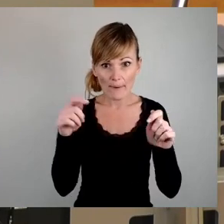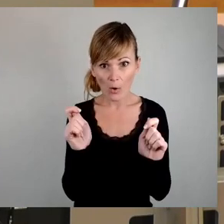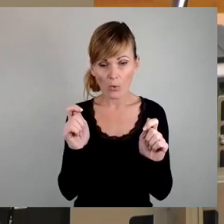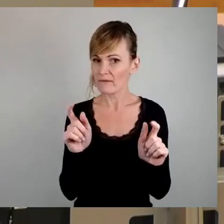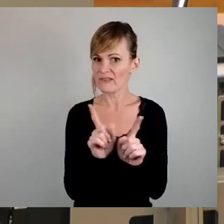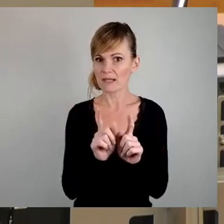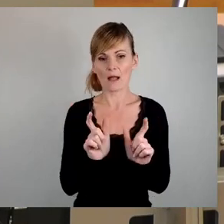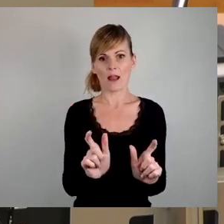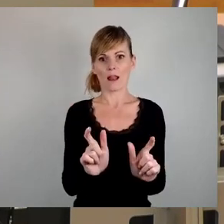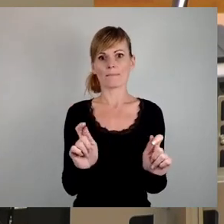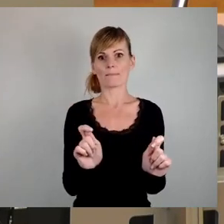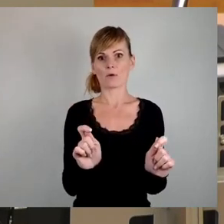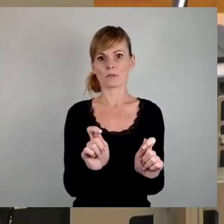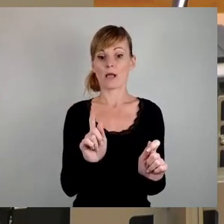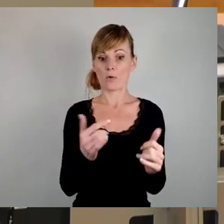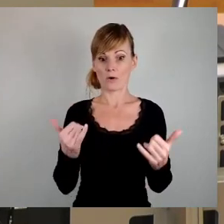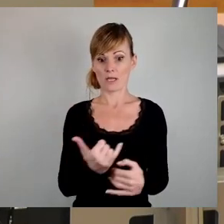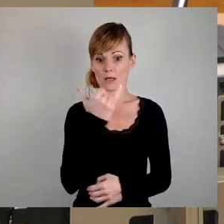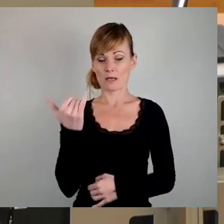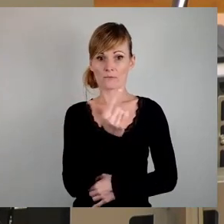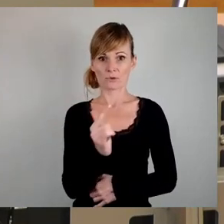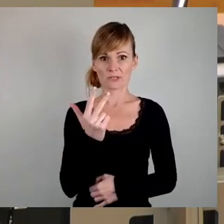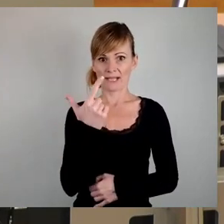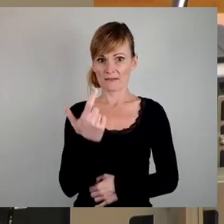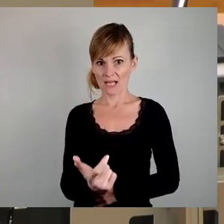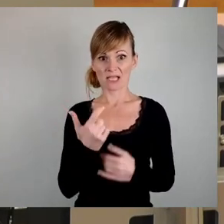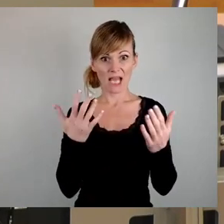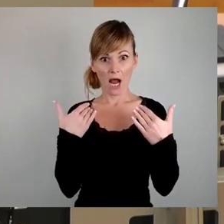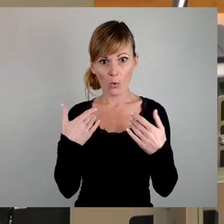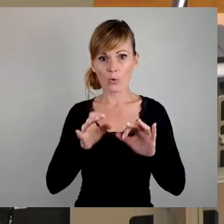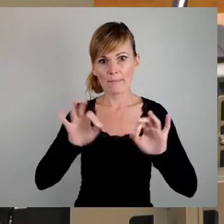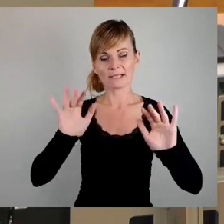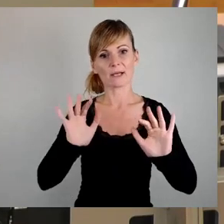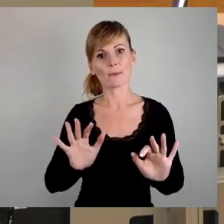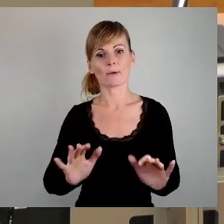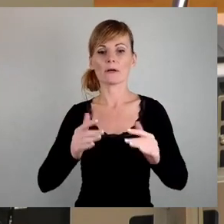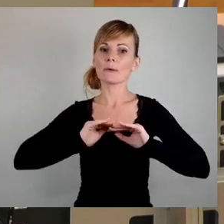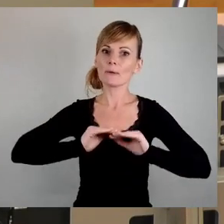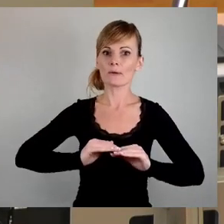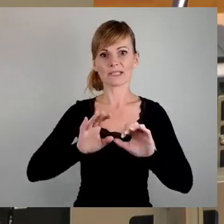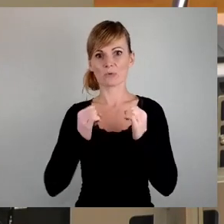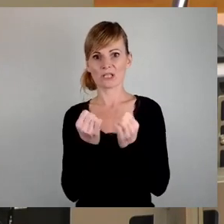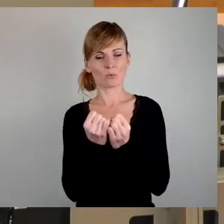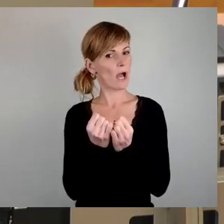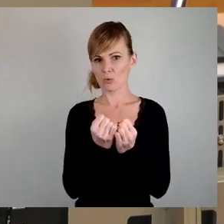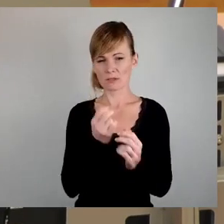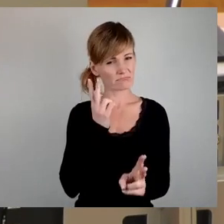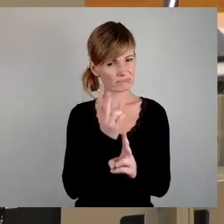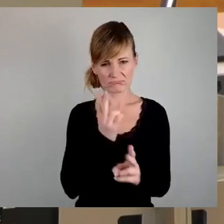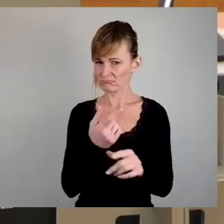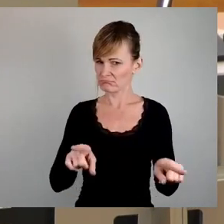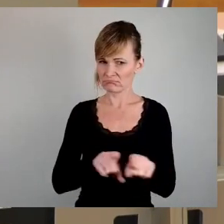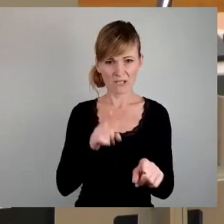2023 ist keine Erholung zu verzeichnen. Lassen Sie mich ganz deutlich sagen,